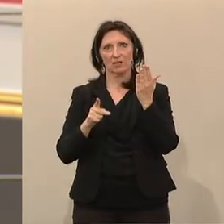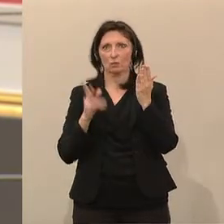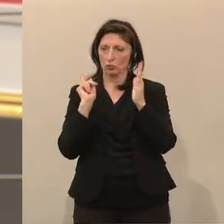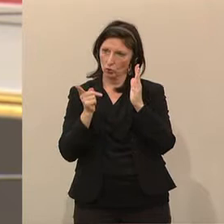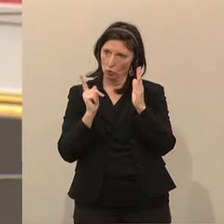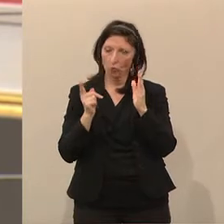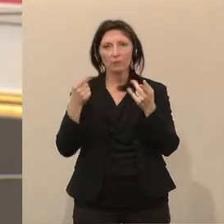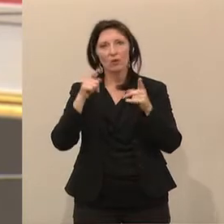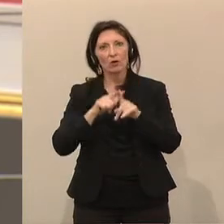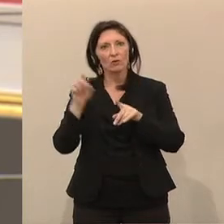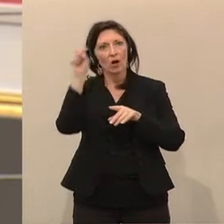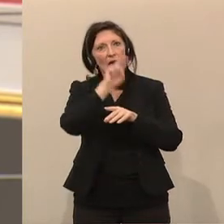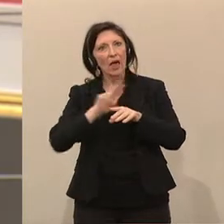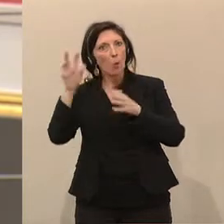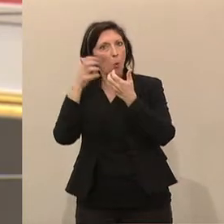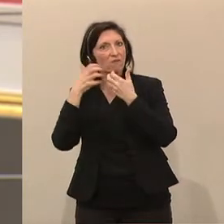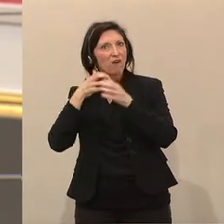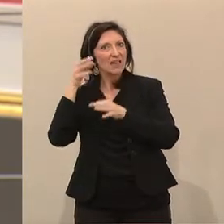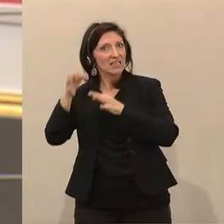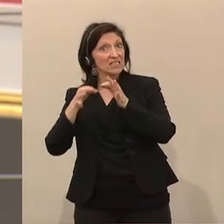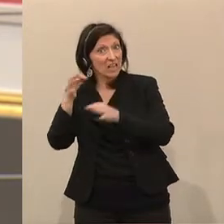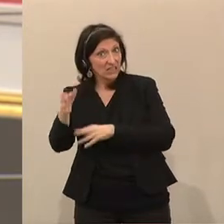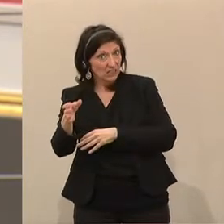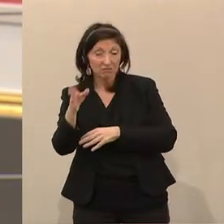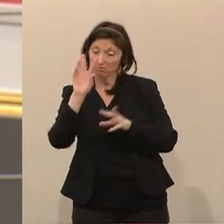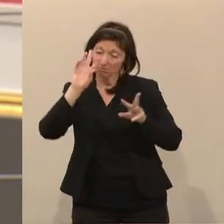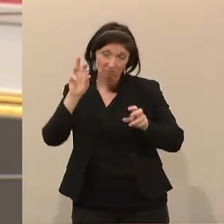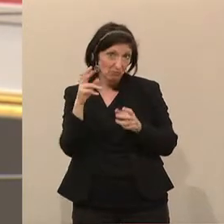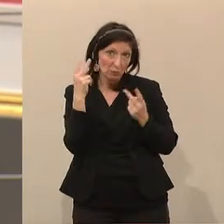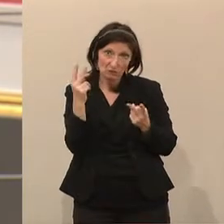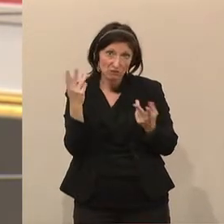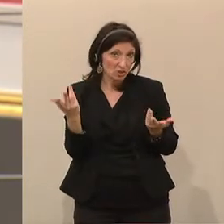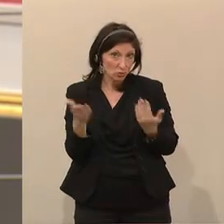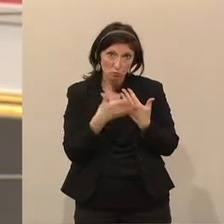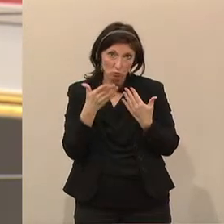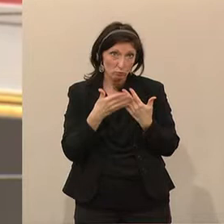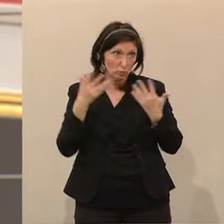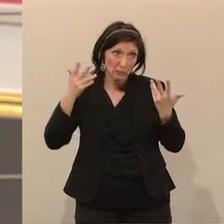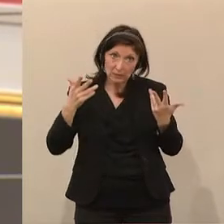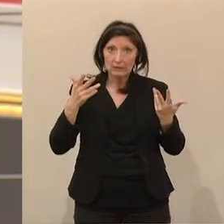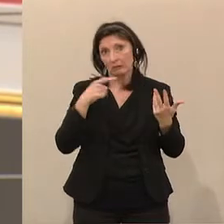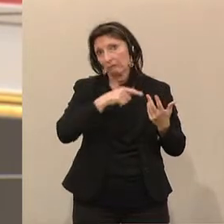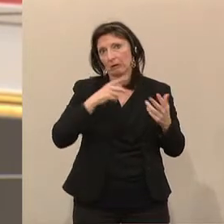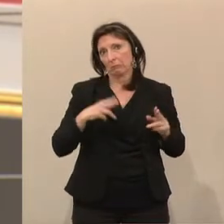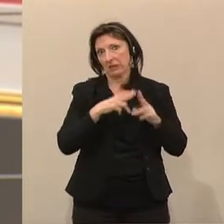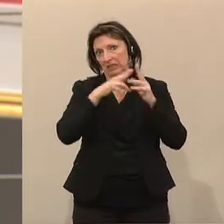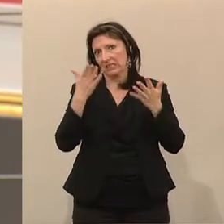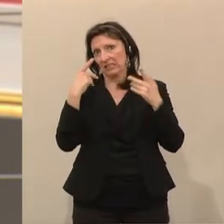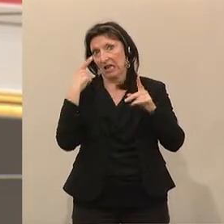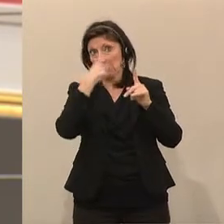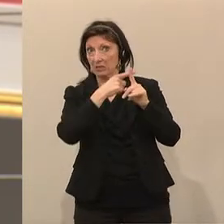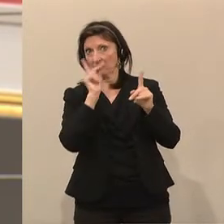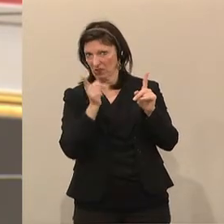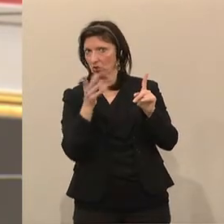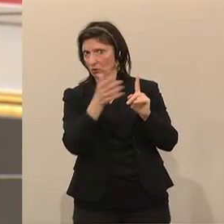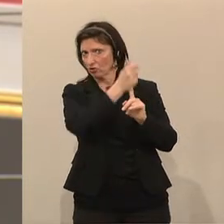des Reviews der EU-Waldstrategie. Auch sehr wichtige Themenbereiche, wenn es um die Erreichung der Klimaziele geht. Und genauso